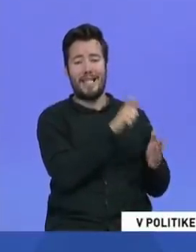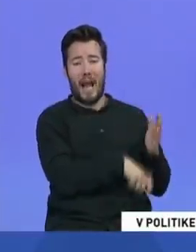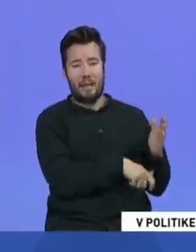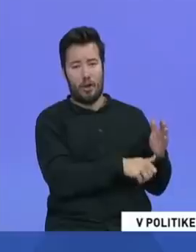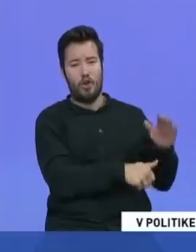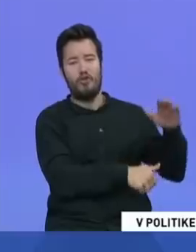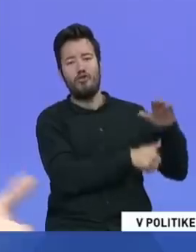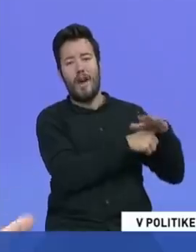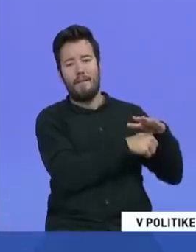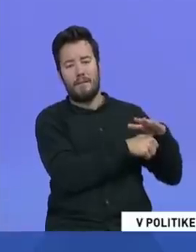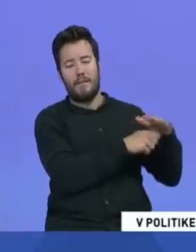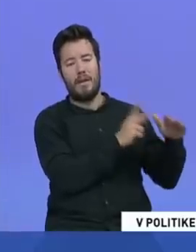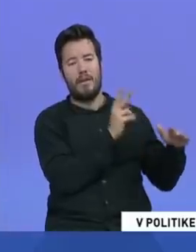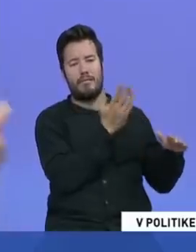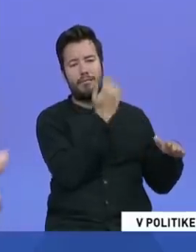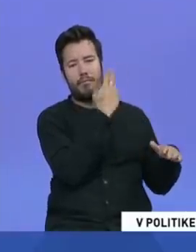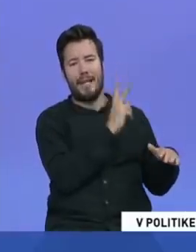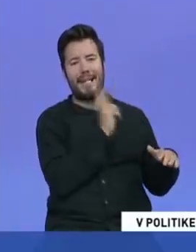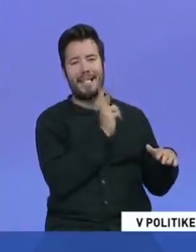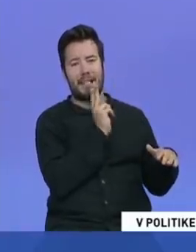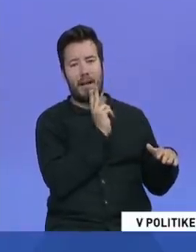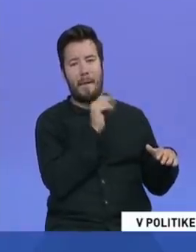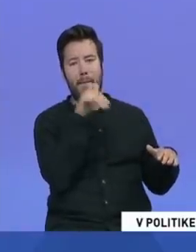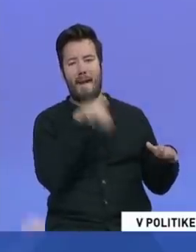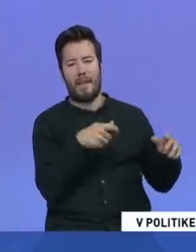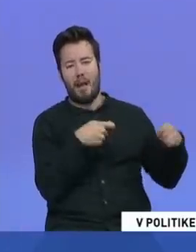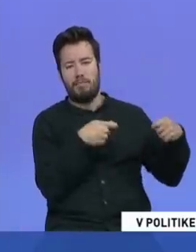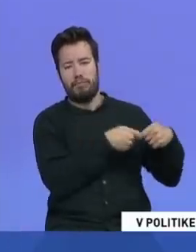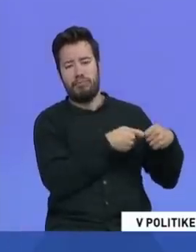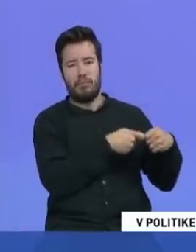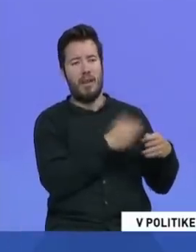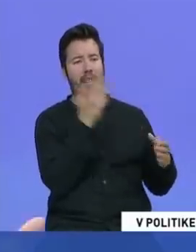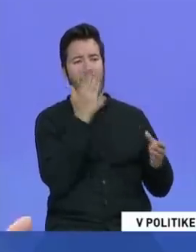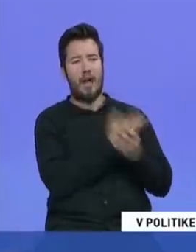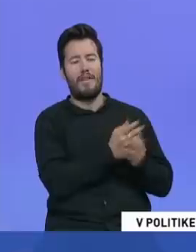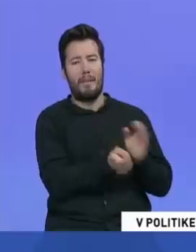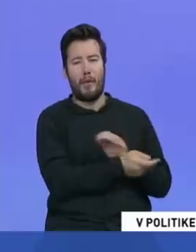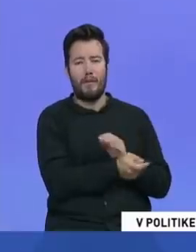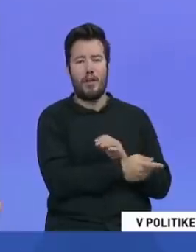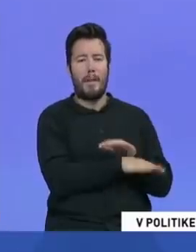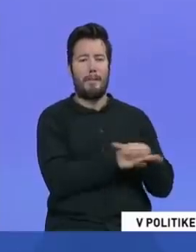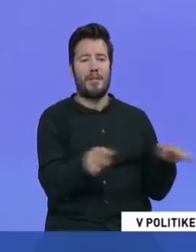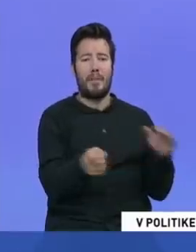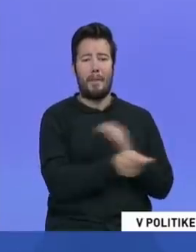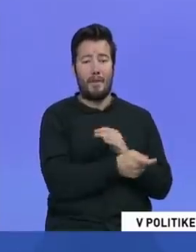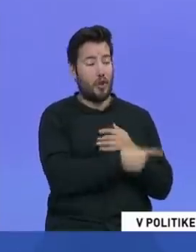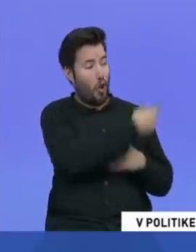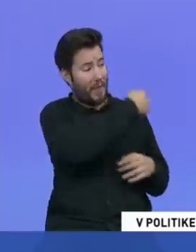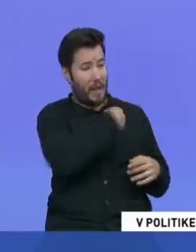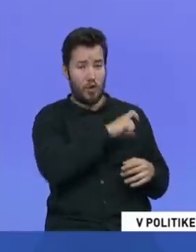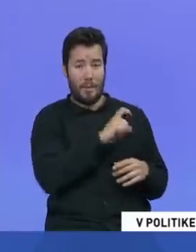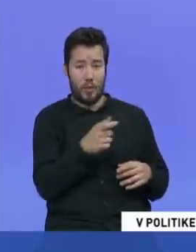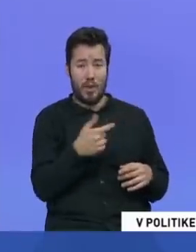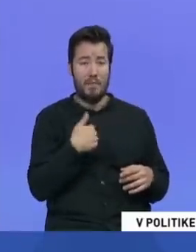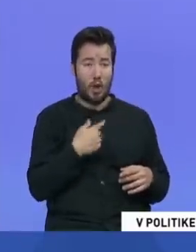šéfom a tvorcom, pán Kiska, ktorého si mafia dávala za apríklad, ktorý tu mal neúveriteľné daňové podvody, pozemkové podvody, kádroval, že či sme my dobrí alebo